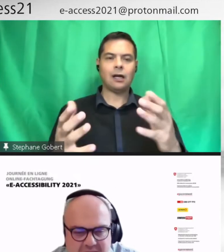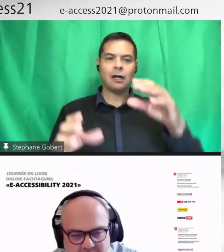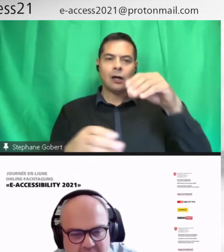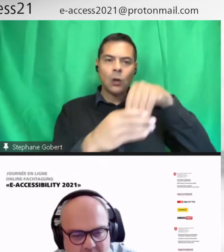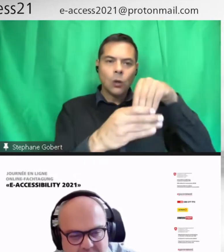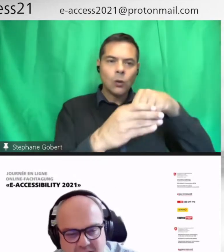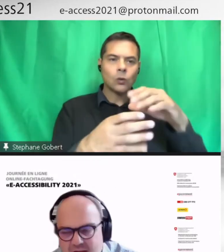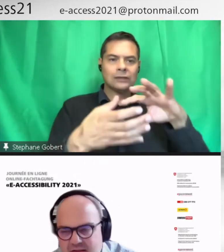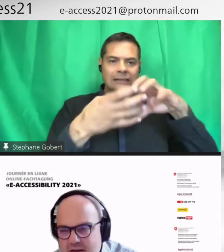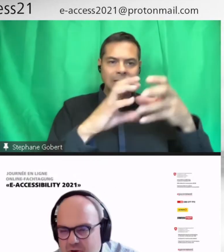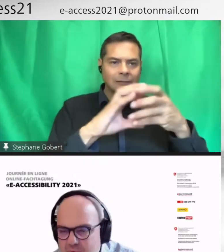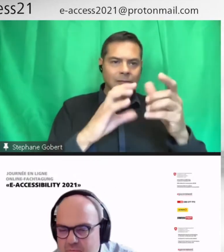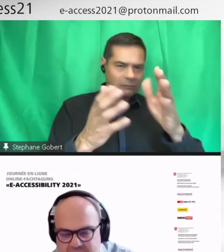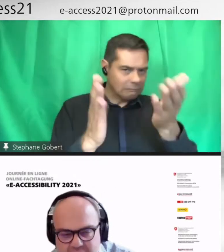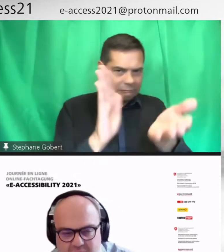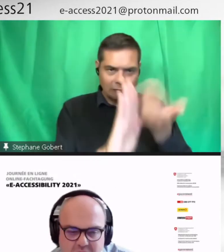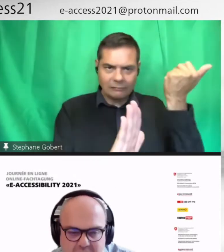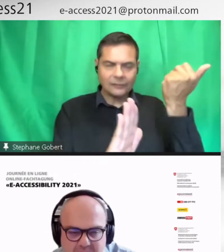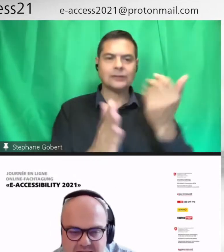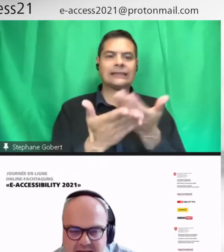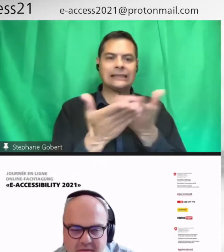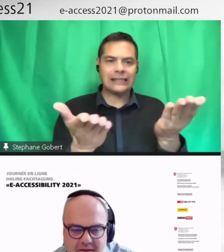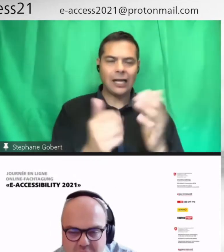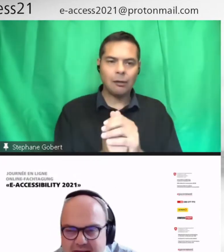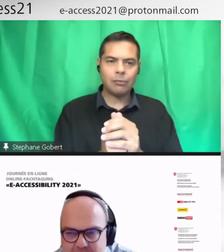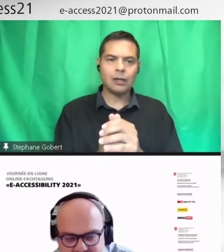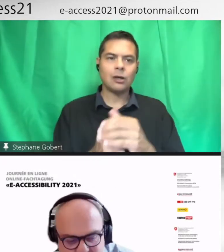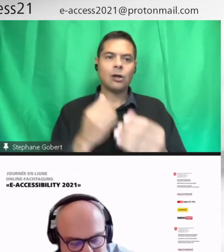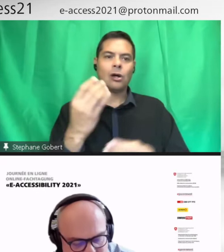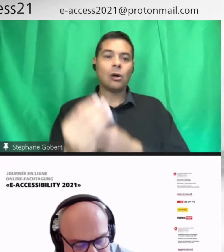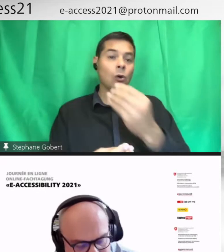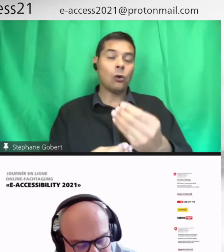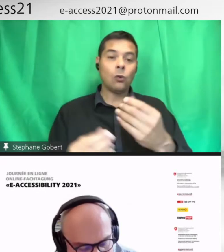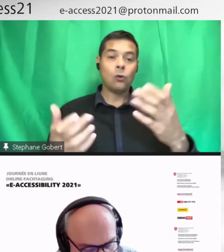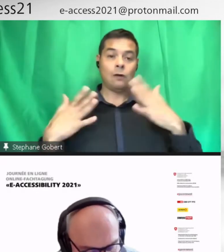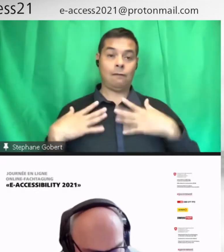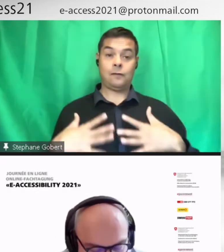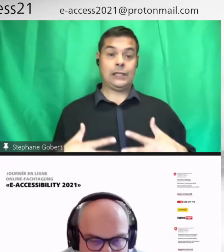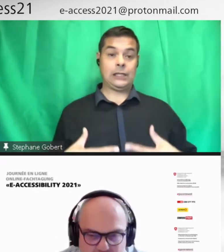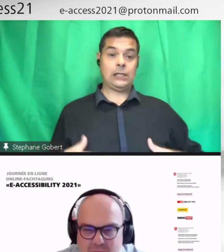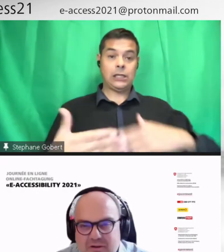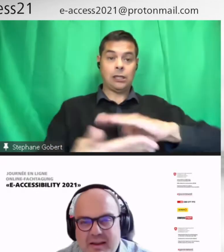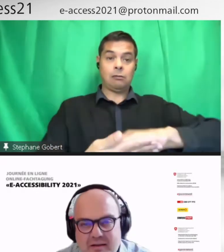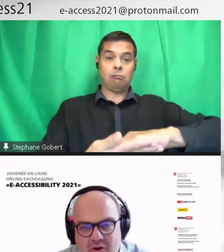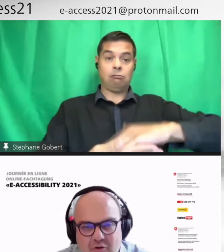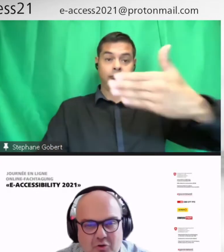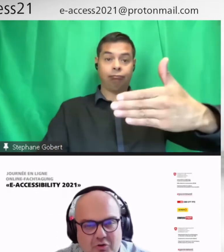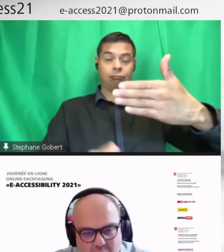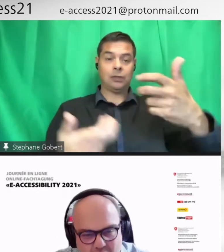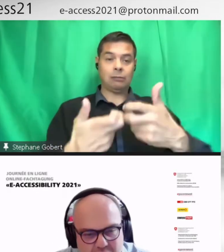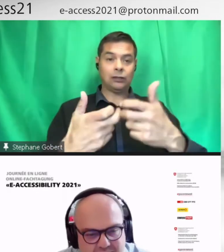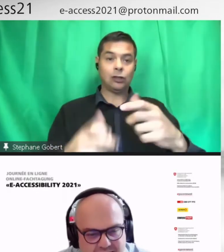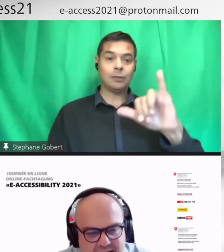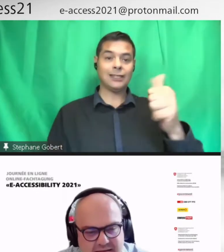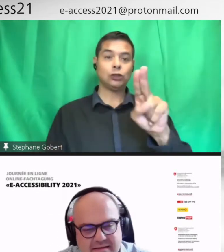Certains vont peut-être travailler avec le laptop. C'est un handicap physique avec toutes les applications que Julien nous a montrées avant, donc qu pourrait